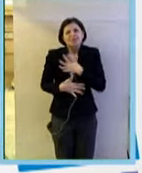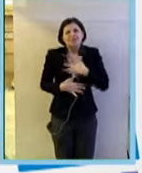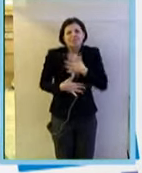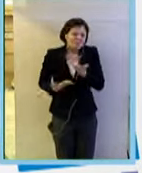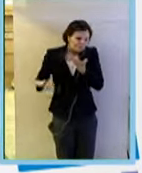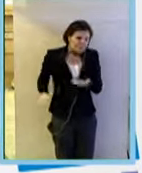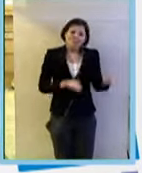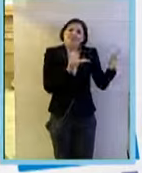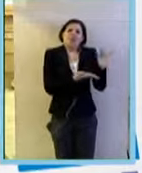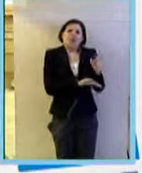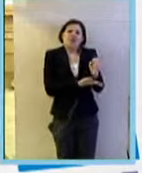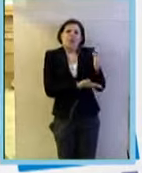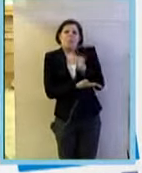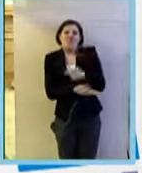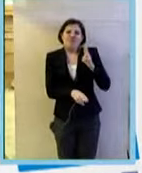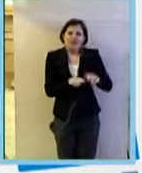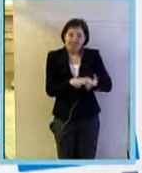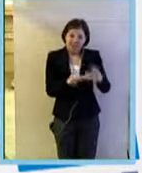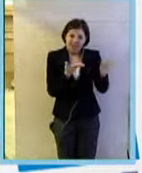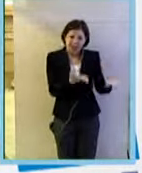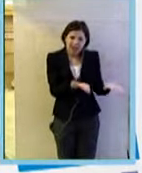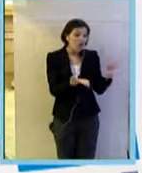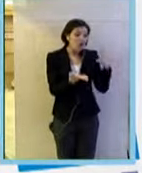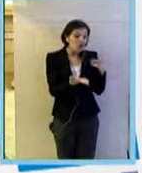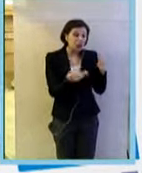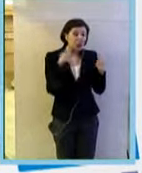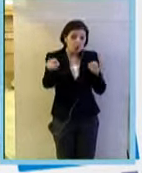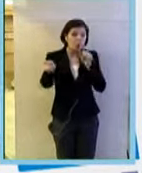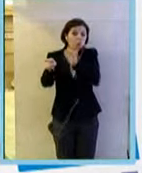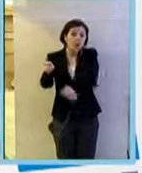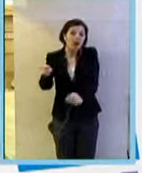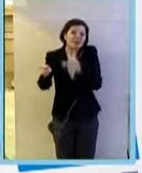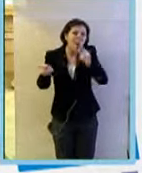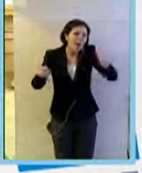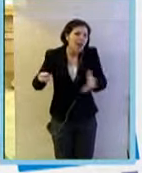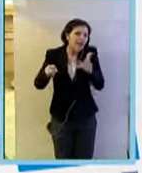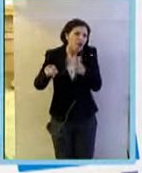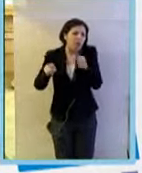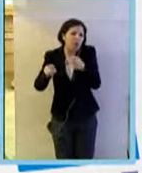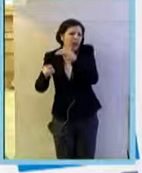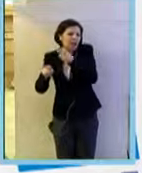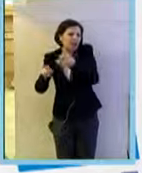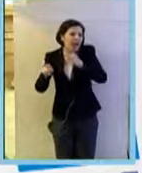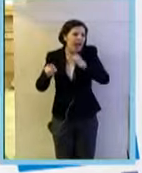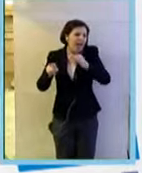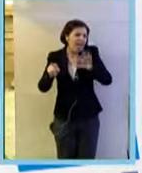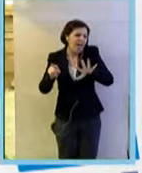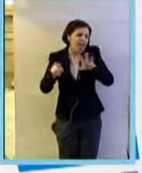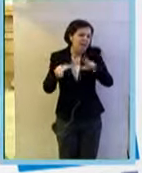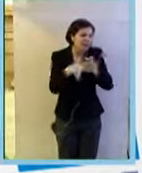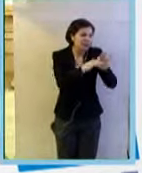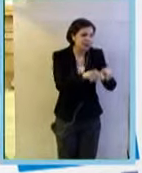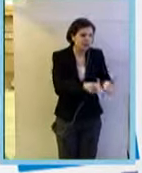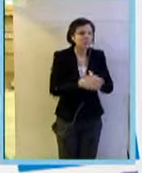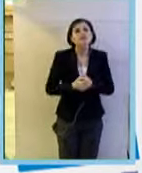professor Napoleone Ferrara e forse tu puoi dire una parola di passaggio tra l'NGF e il VEGF, meglio di me.